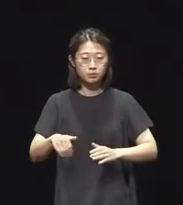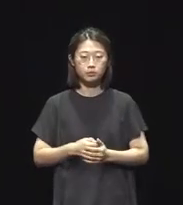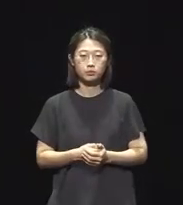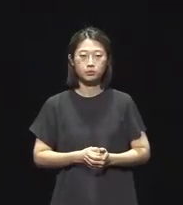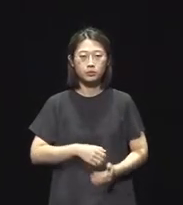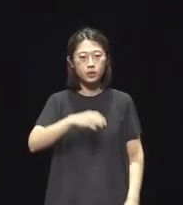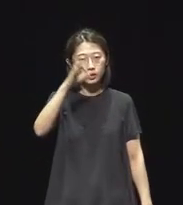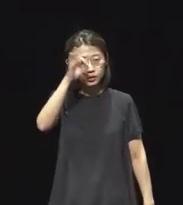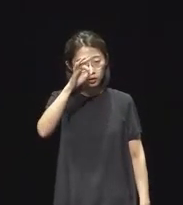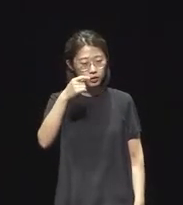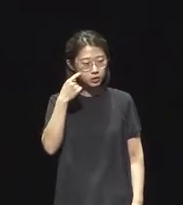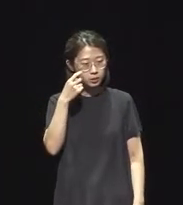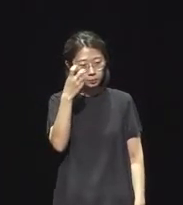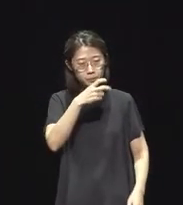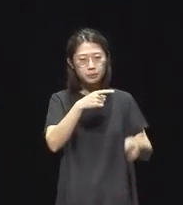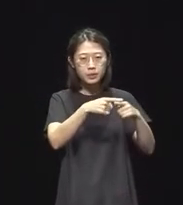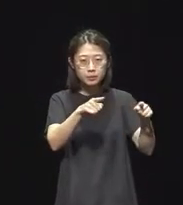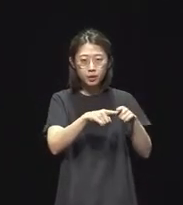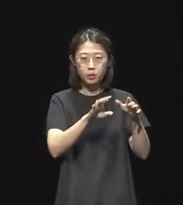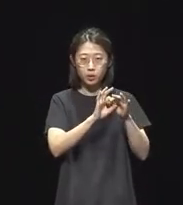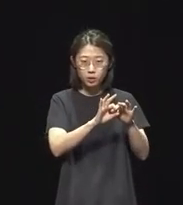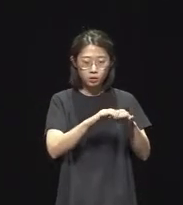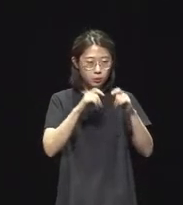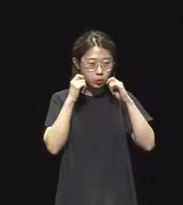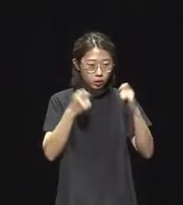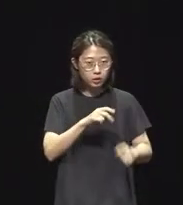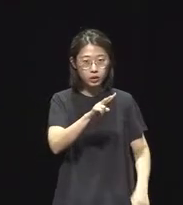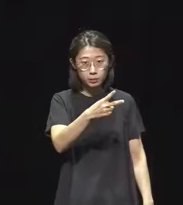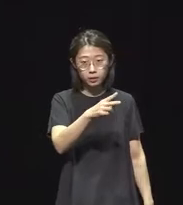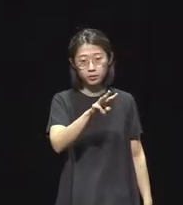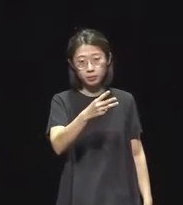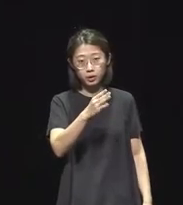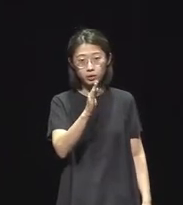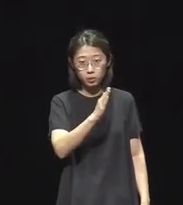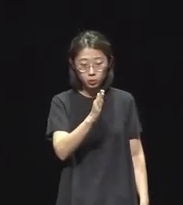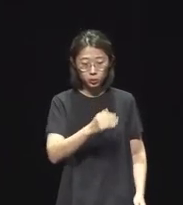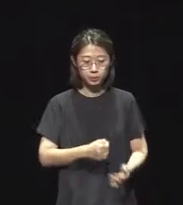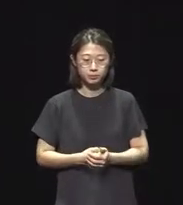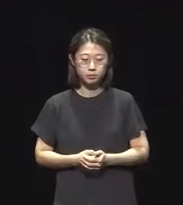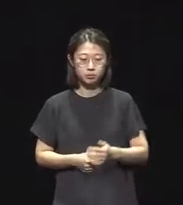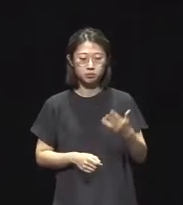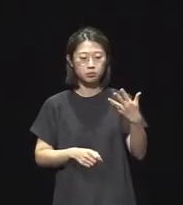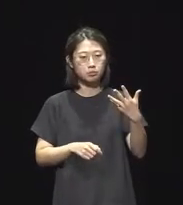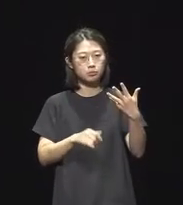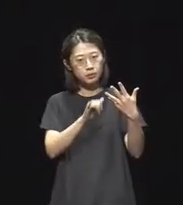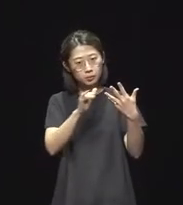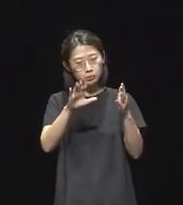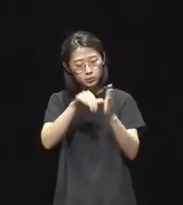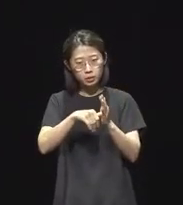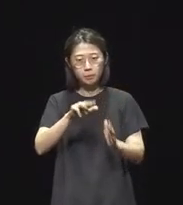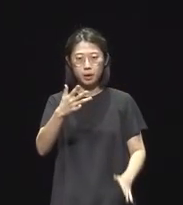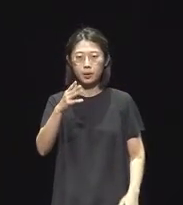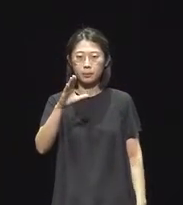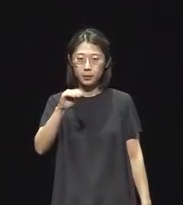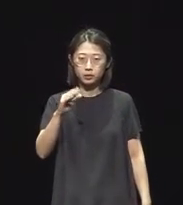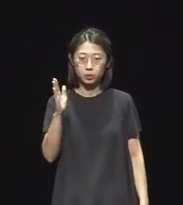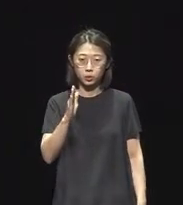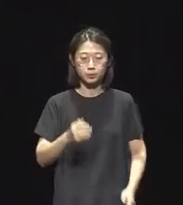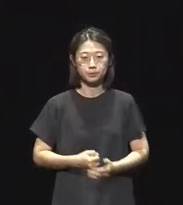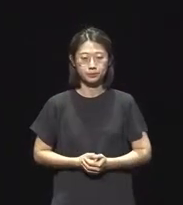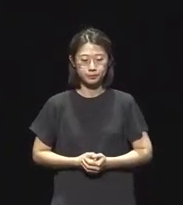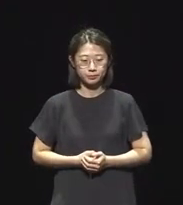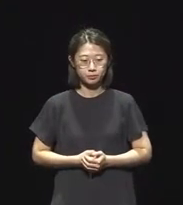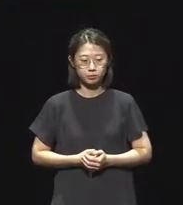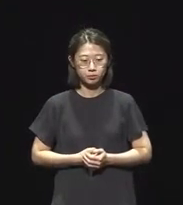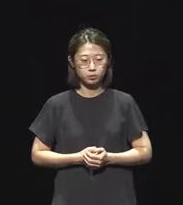리서치 비평 같은 경우 개인 또는 이인은 300만 원, 4인 내외 600만 원, 8인 내외 800만 원. 국내 발표의 경우